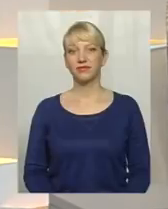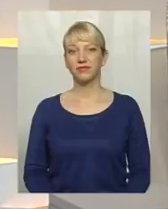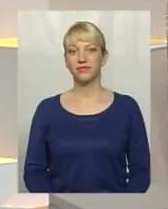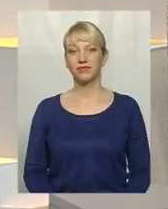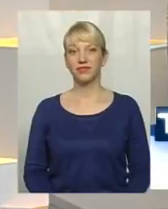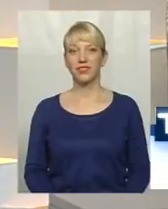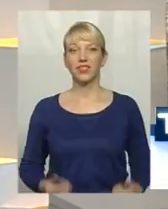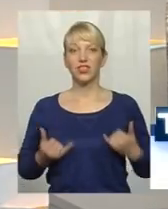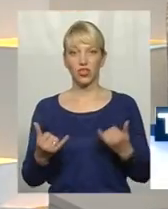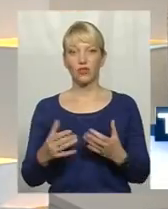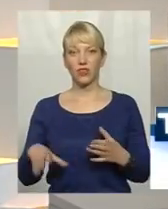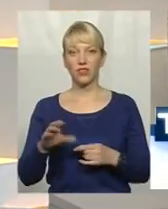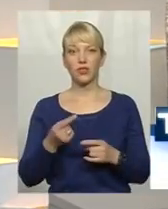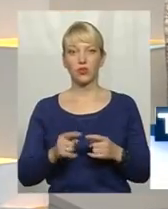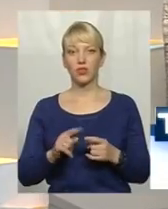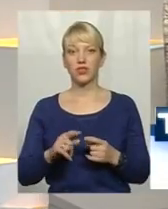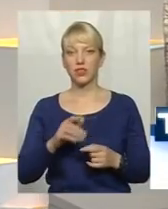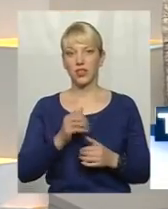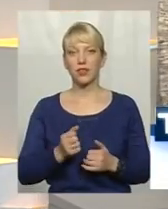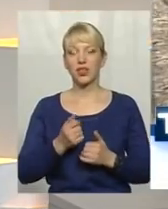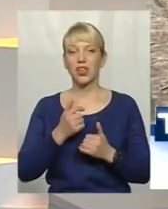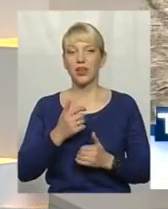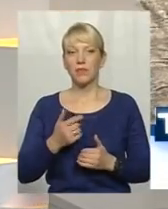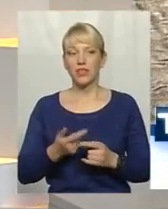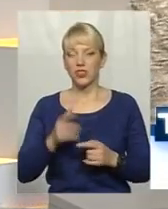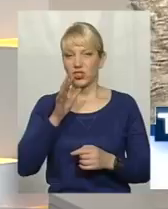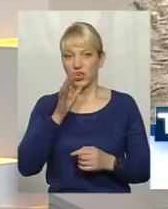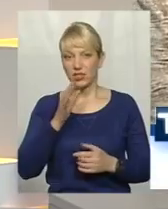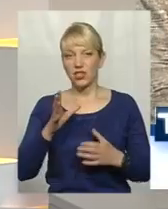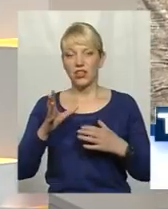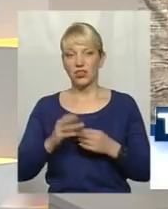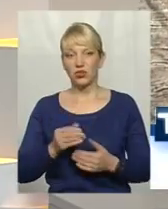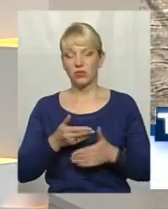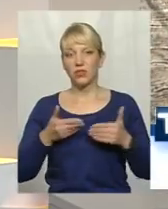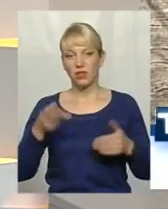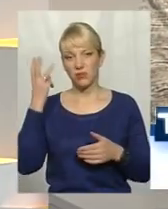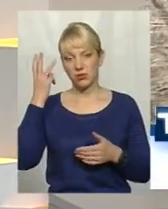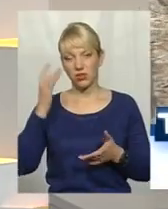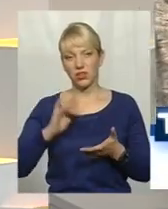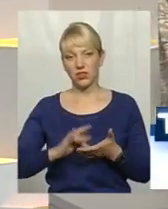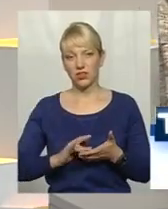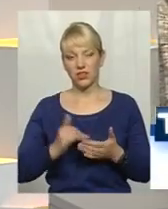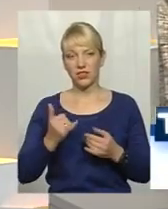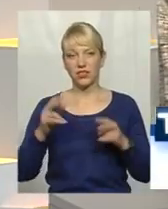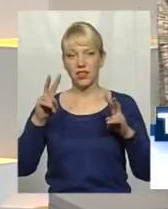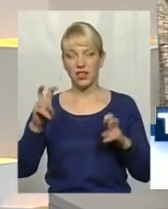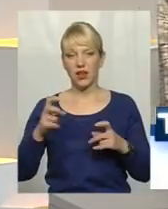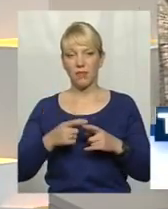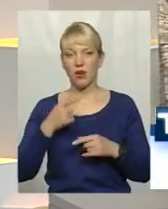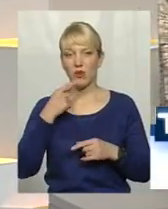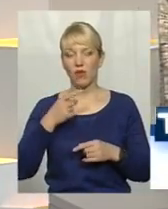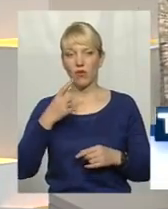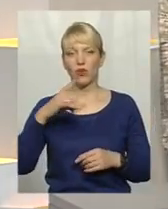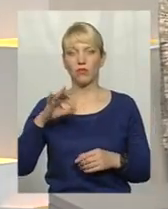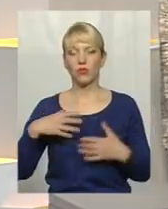Мої шановні усім, хто серед чималої кількості телеканалів оці приобрав саме поділяцентр на часі тема, і нині ми